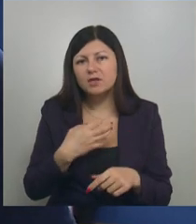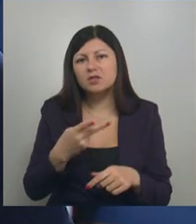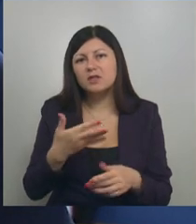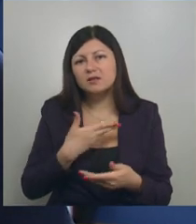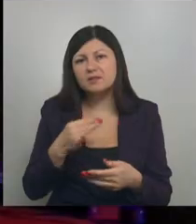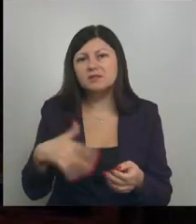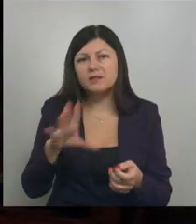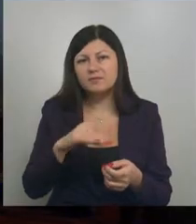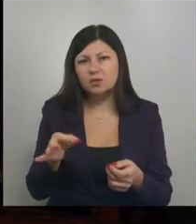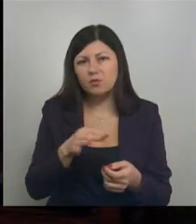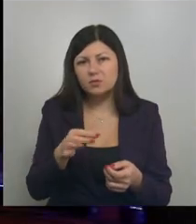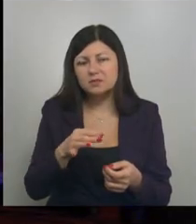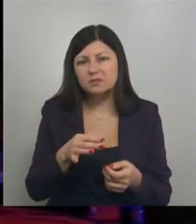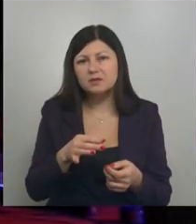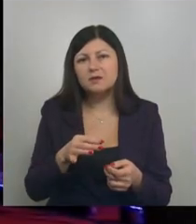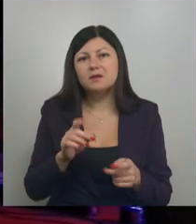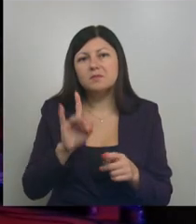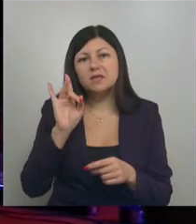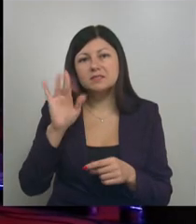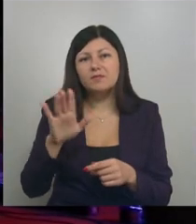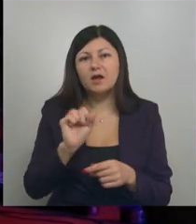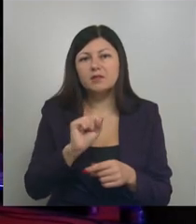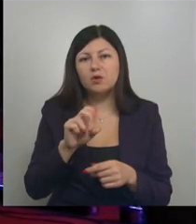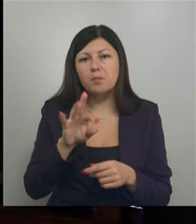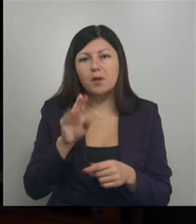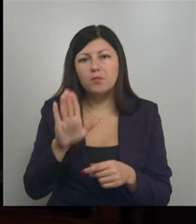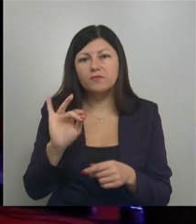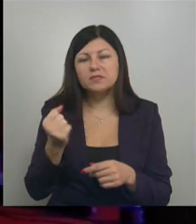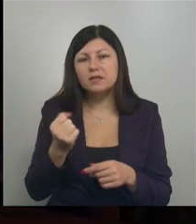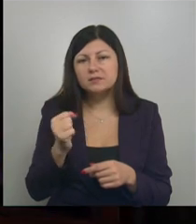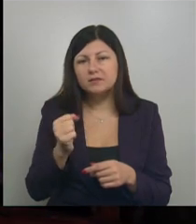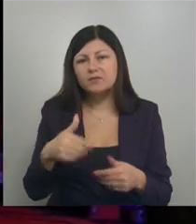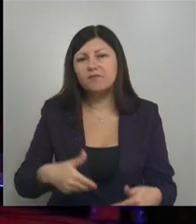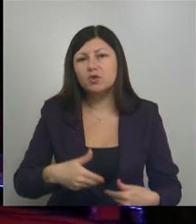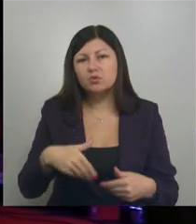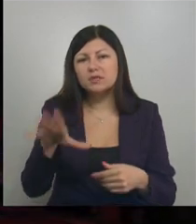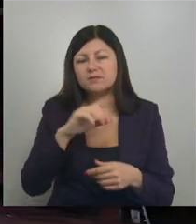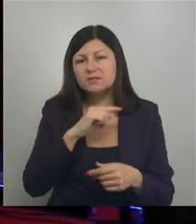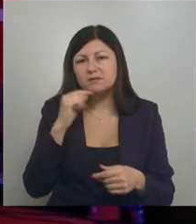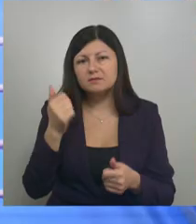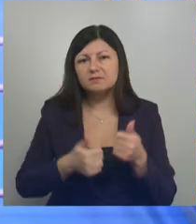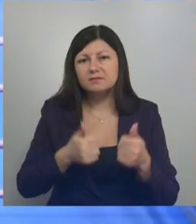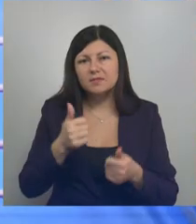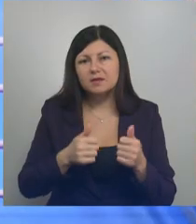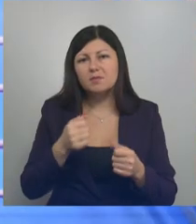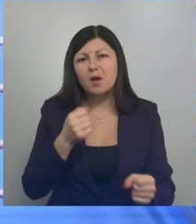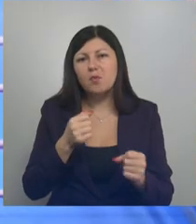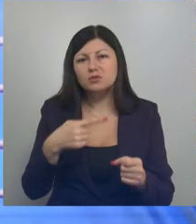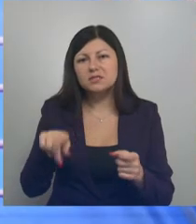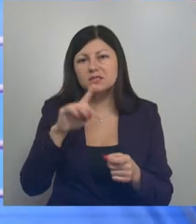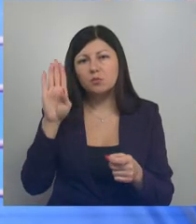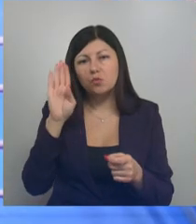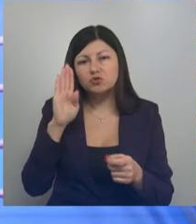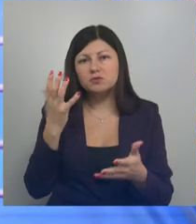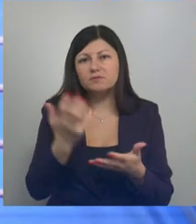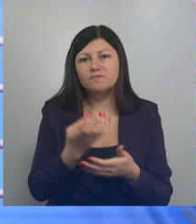для всей области. Просваил наш регион и Анатолий Попов из Алексеевки. В Туле на всероссийском турнире по боксу среди мужчин одержал победу в